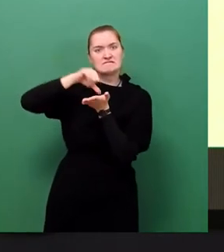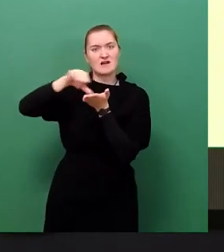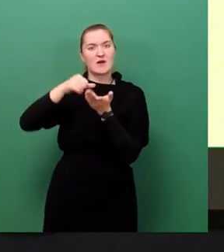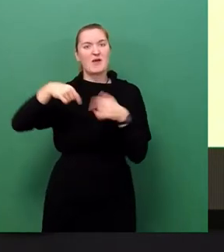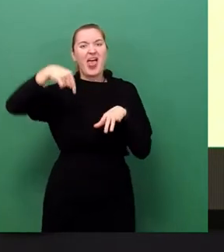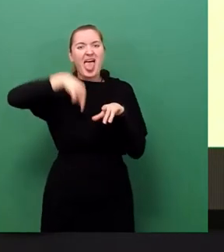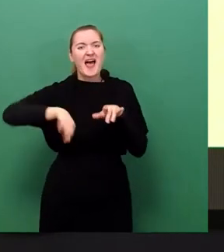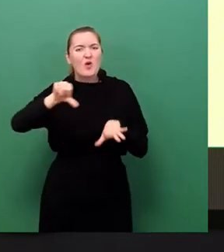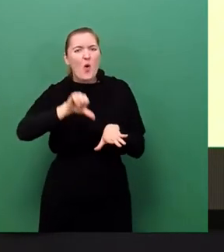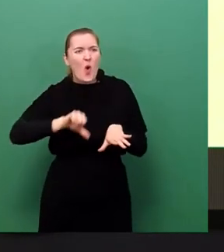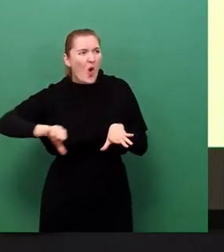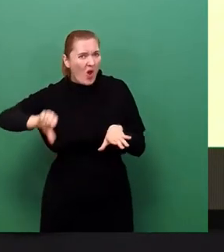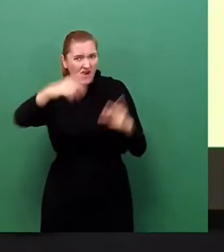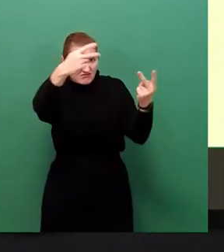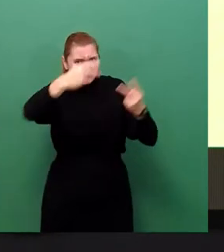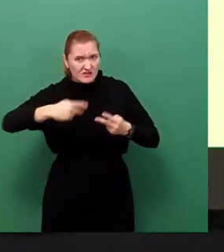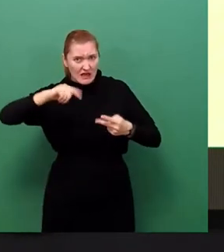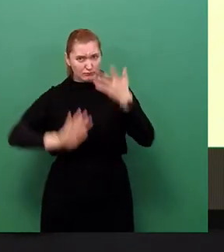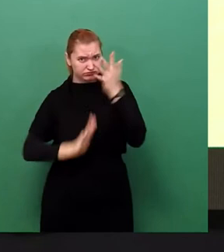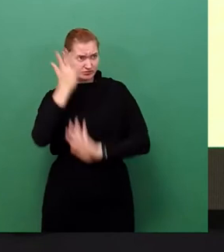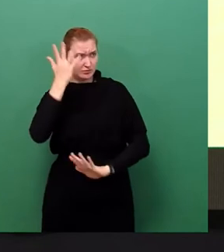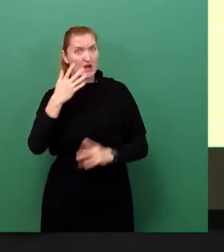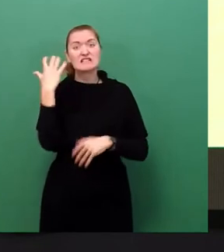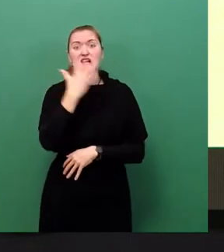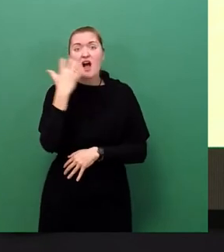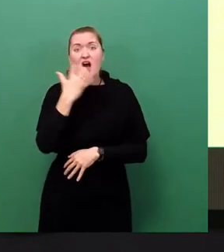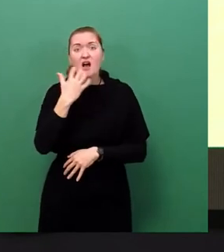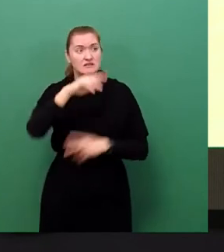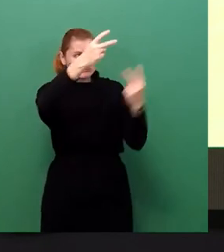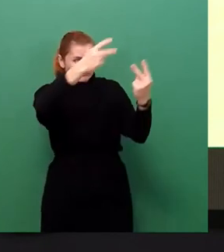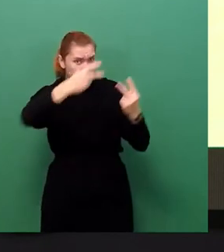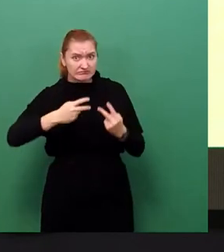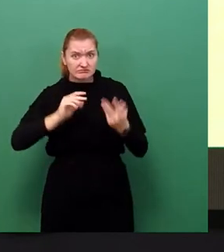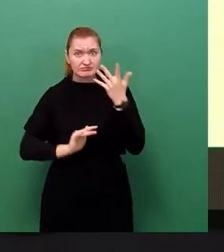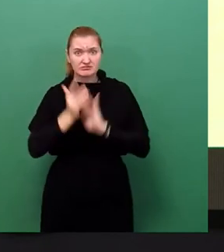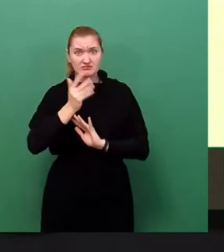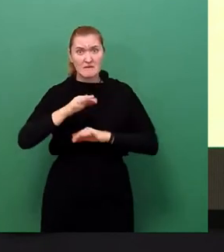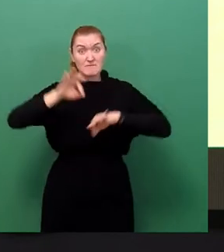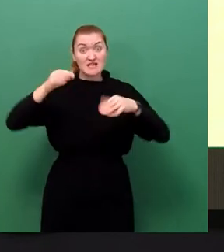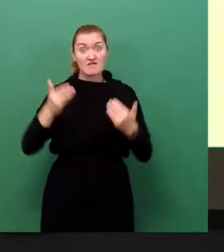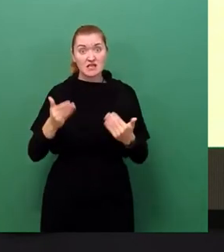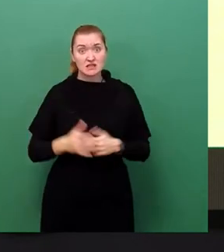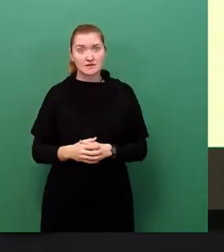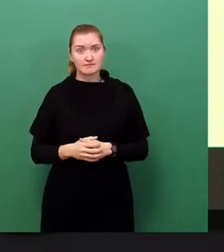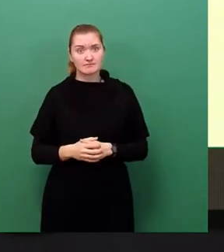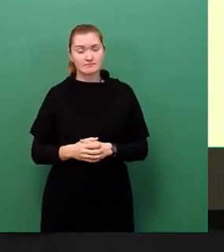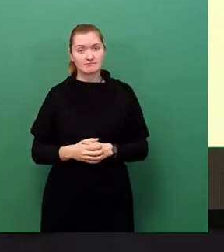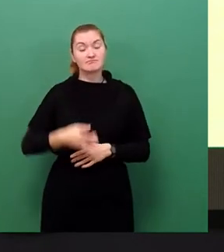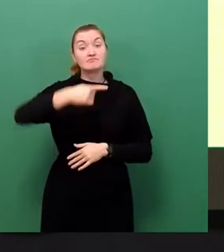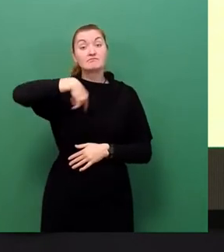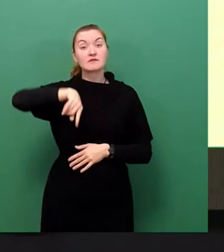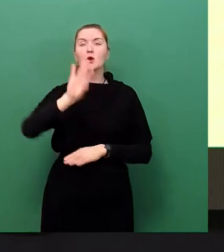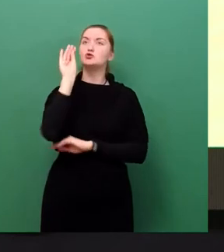ja, was wir dann hier verbrennen. Oder für Gas, was wir hier verbrennen. Wäre es nicht viel schlauer, wenn wir in die Zukunft